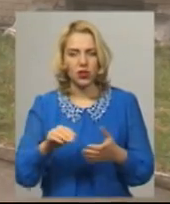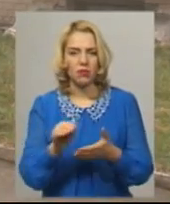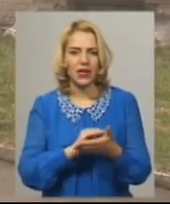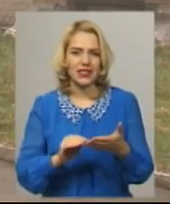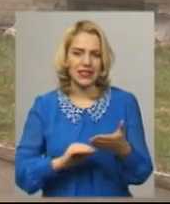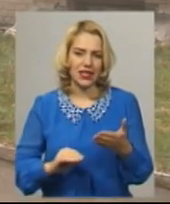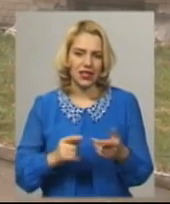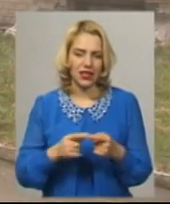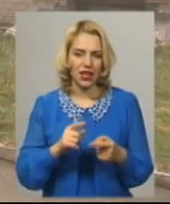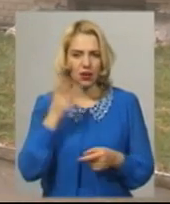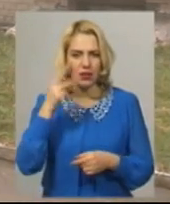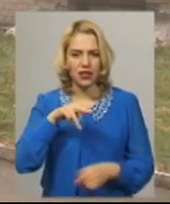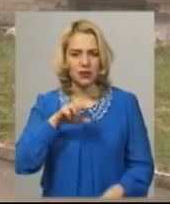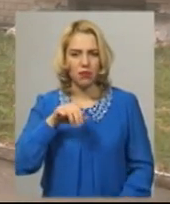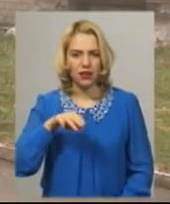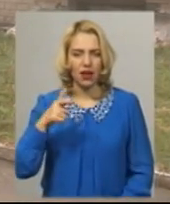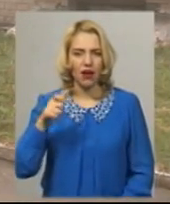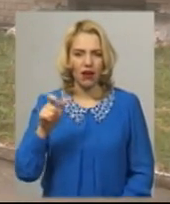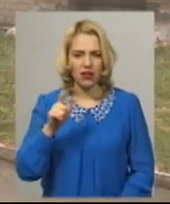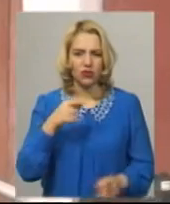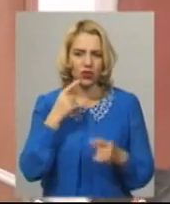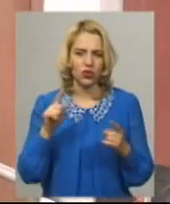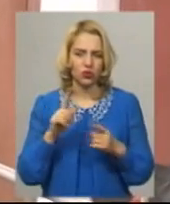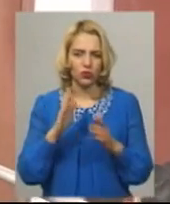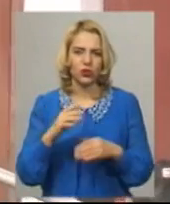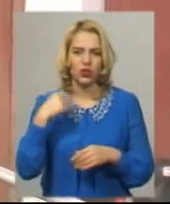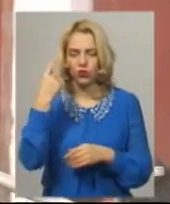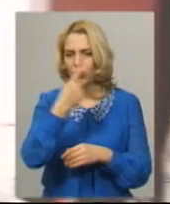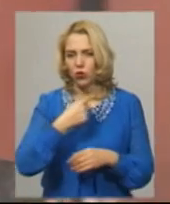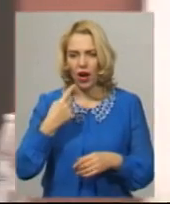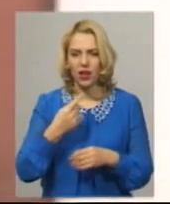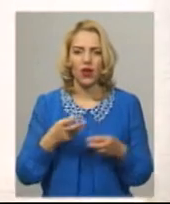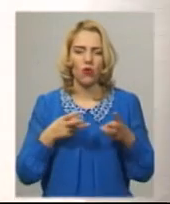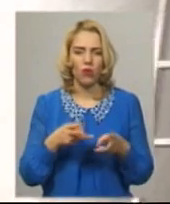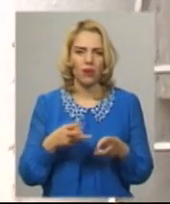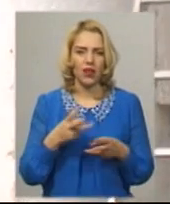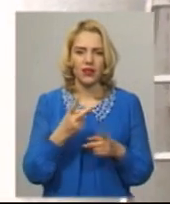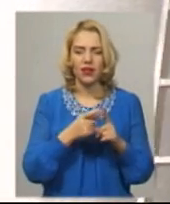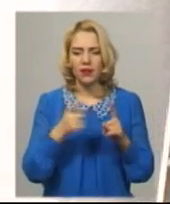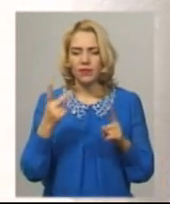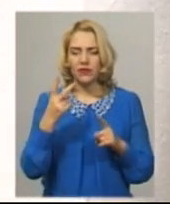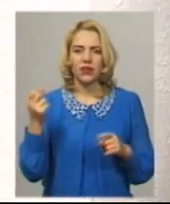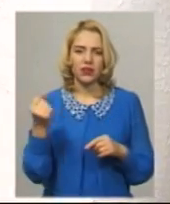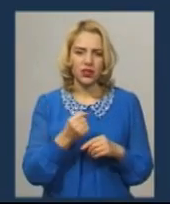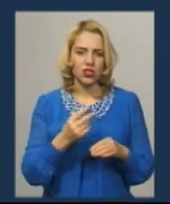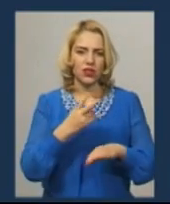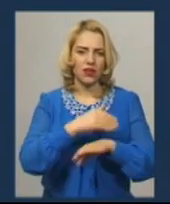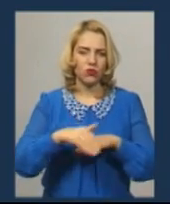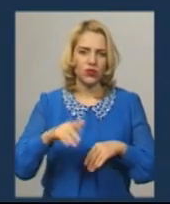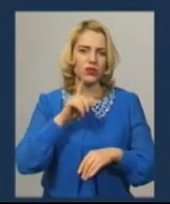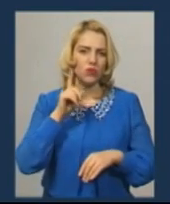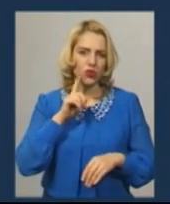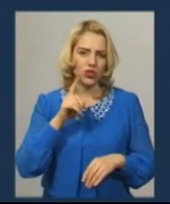«Хмельницькгаз» Леся Андрейко телефоном розповіла, протягом двох тижнів підключить індивідуальне опалення у будинках на вулиці Молодіжній в скарженцях